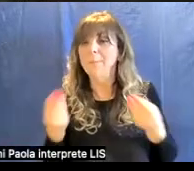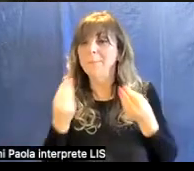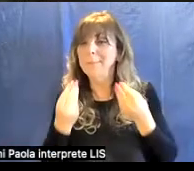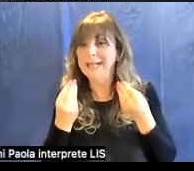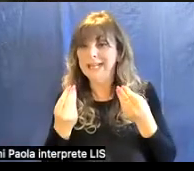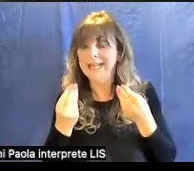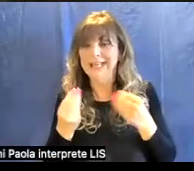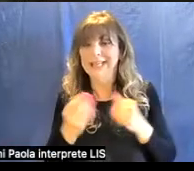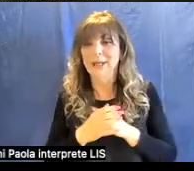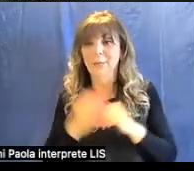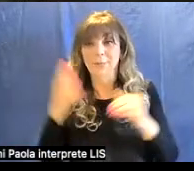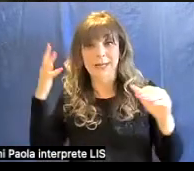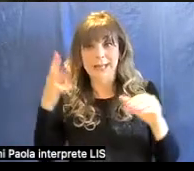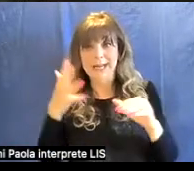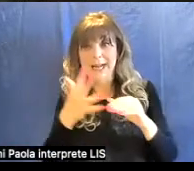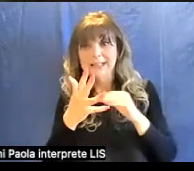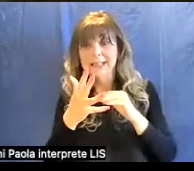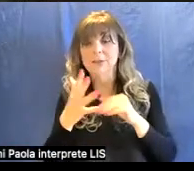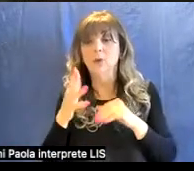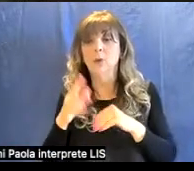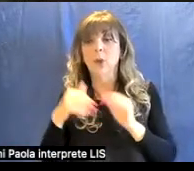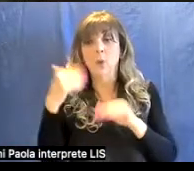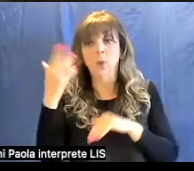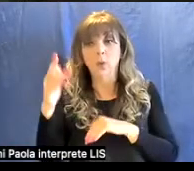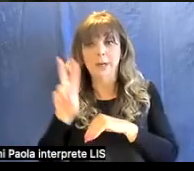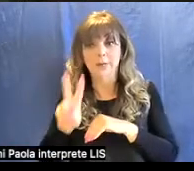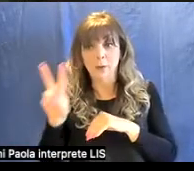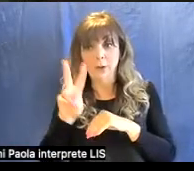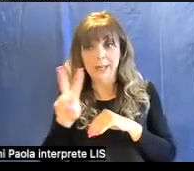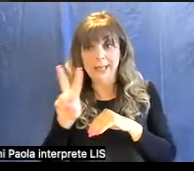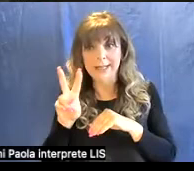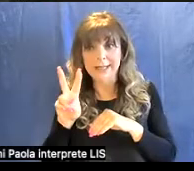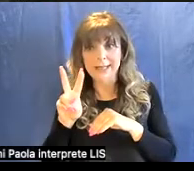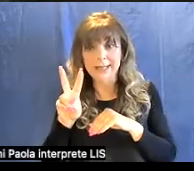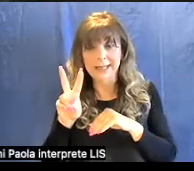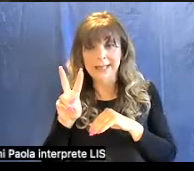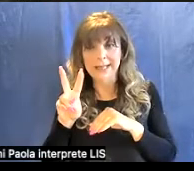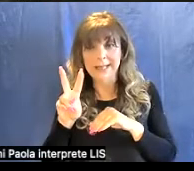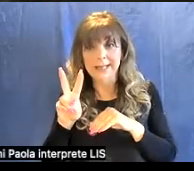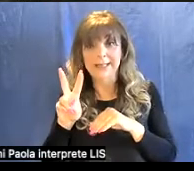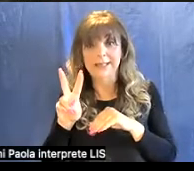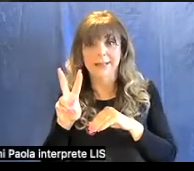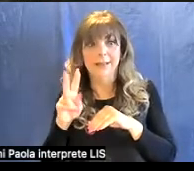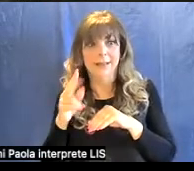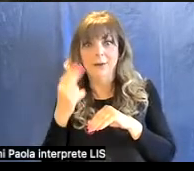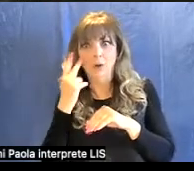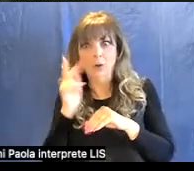questo? Perché la radiazione ultravioletta che è appena al di fuori dalla radiazione visibile